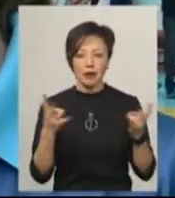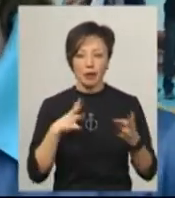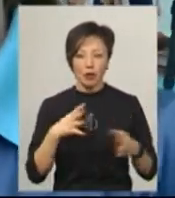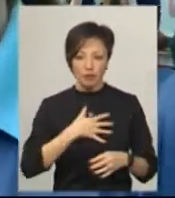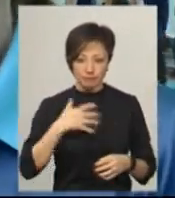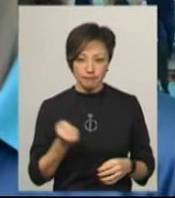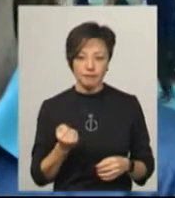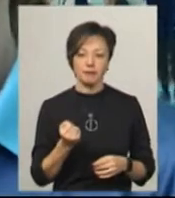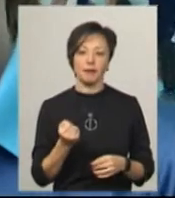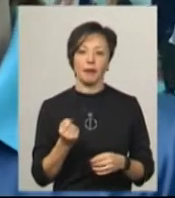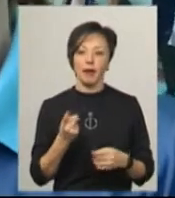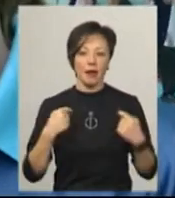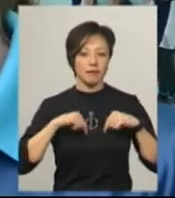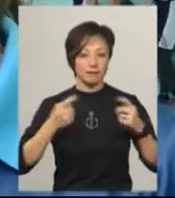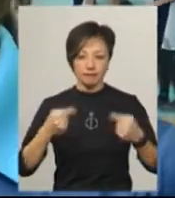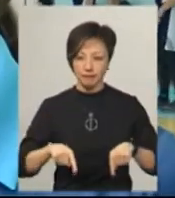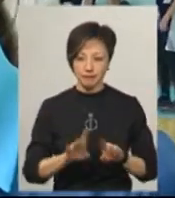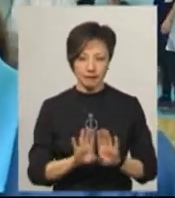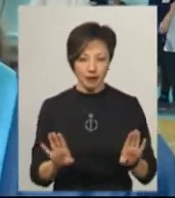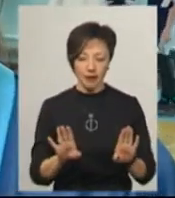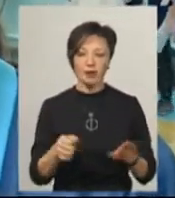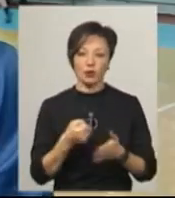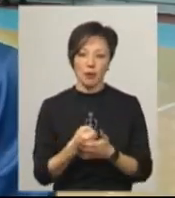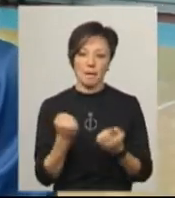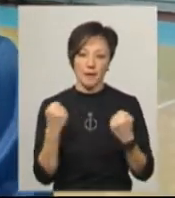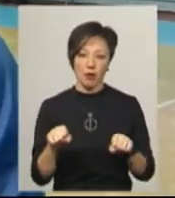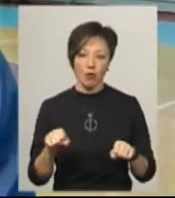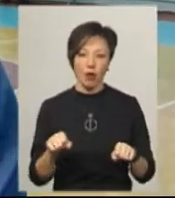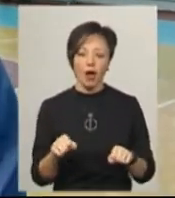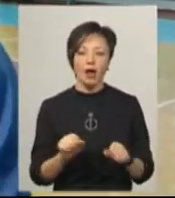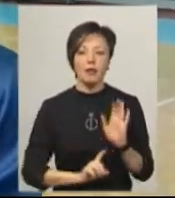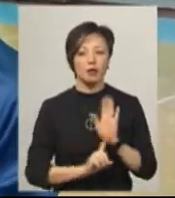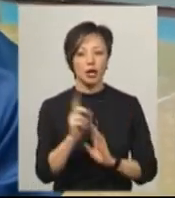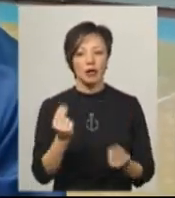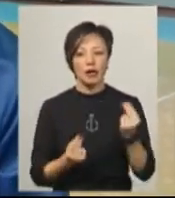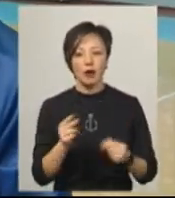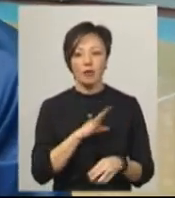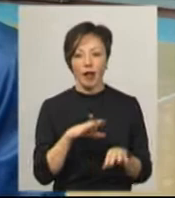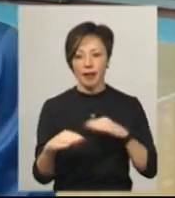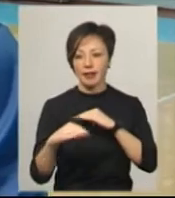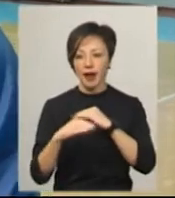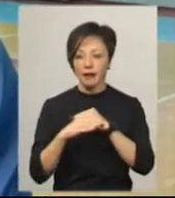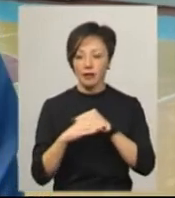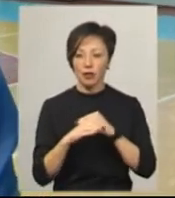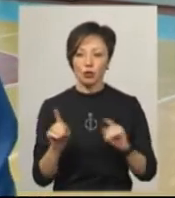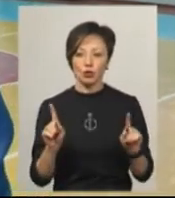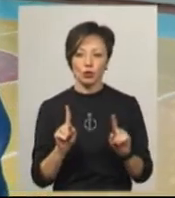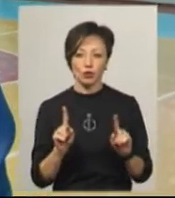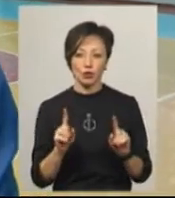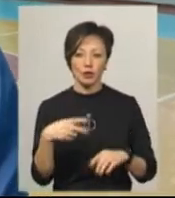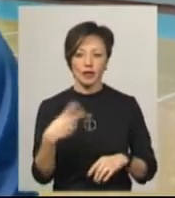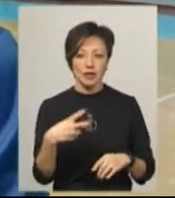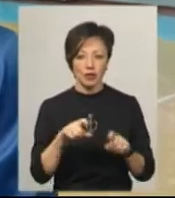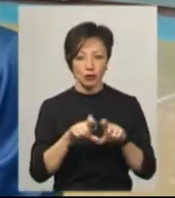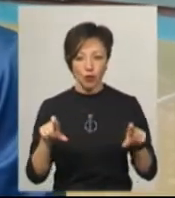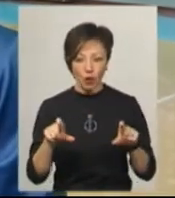зібратися і не хвасти духом, і все ж таки дійти до перемоги. На початку гра складалась на рівних, що 20